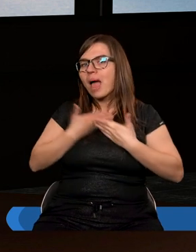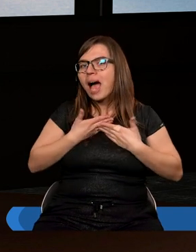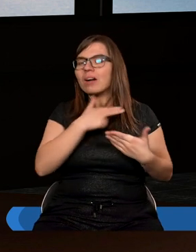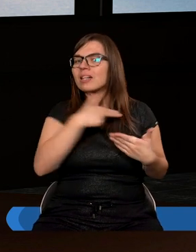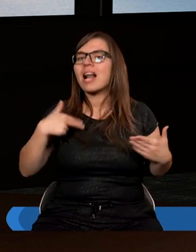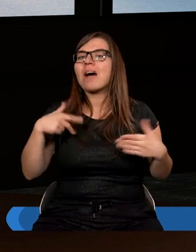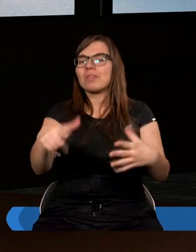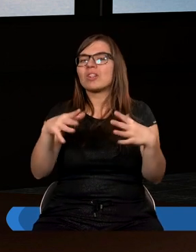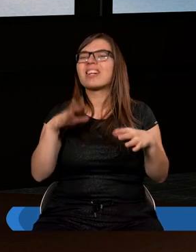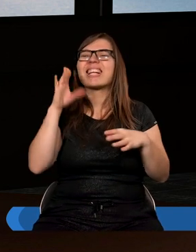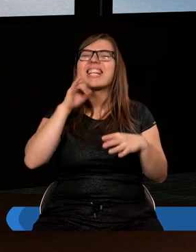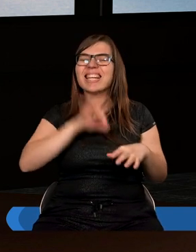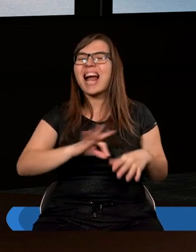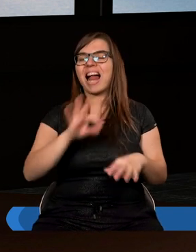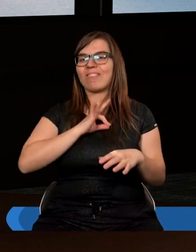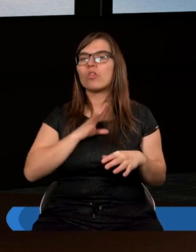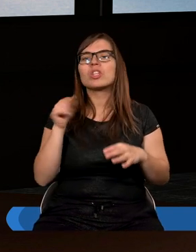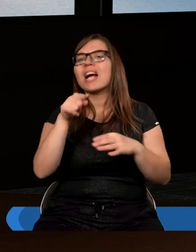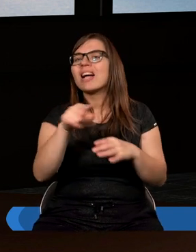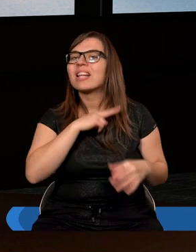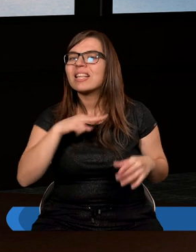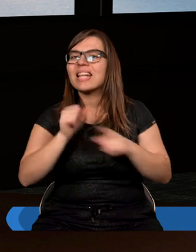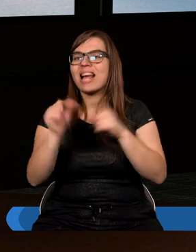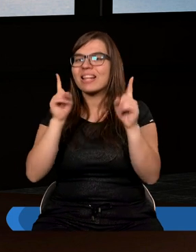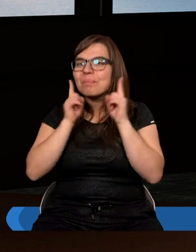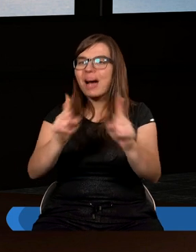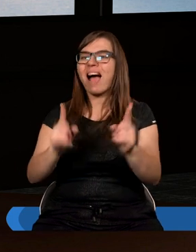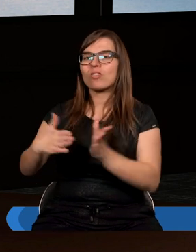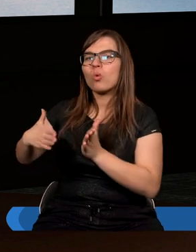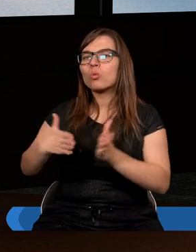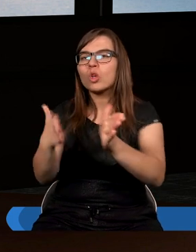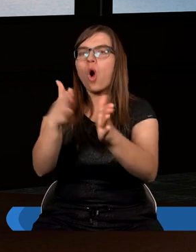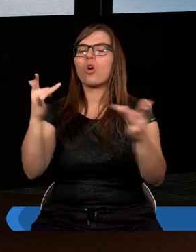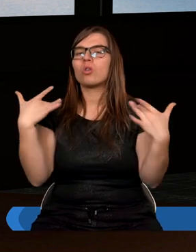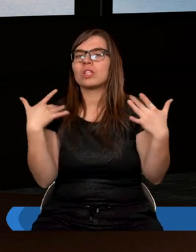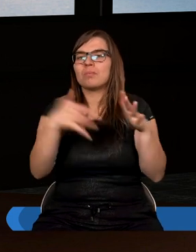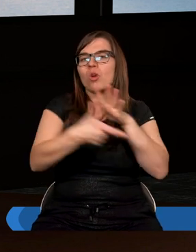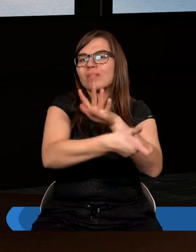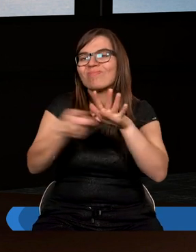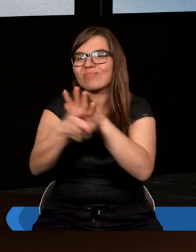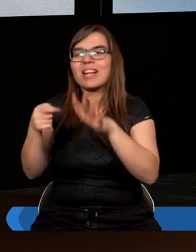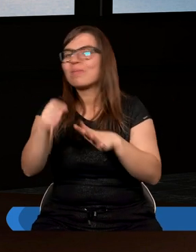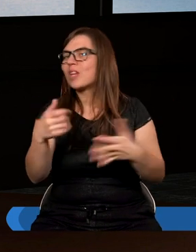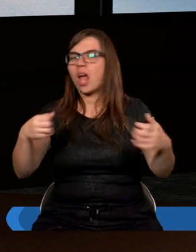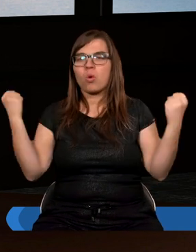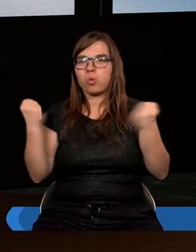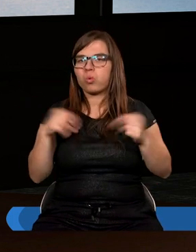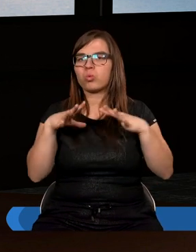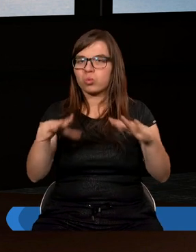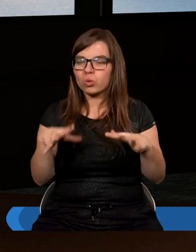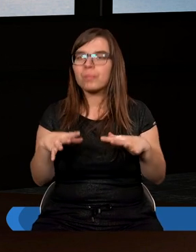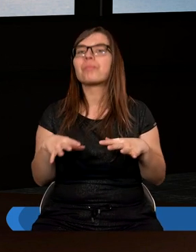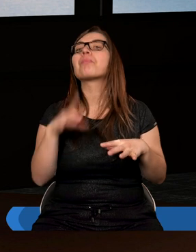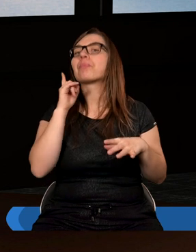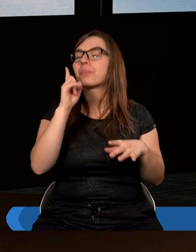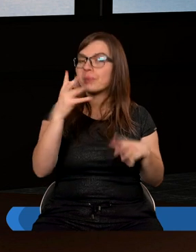za to, że jest ono prawdą i że możemy czerpać z tej prawdy jak najwięcej. Chcemy prosić